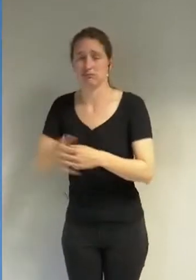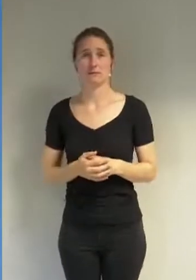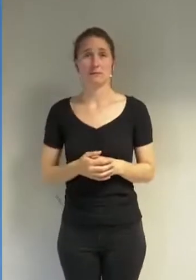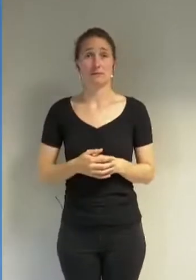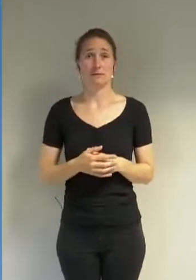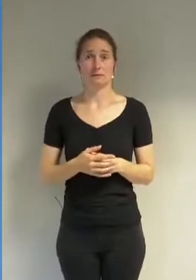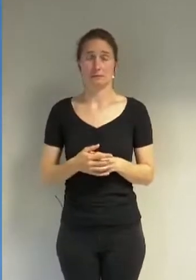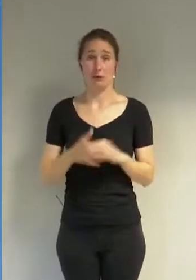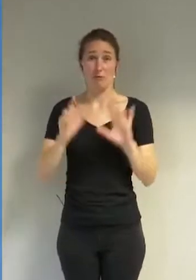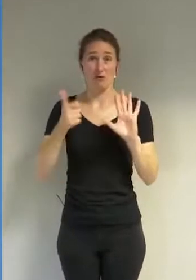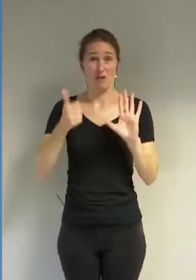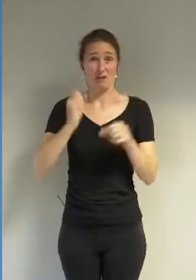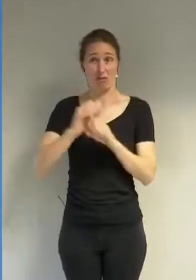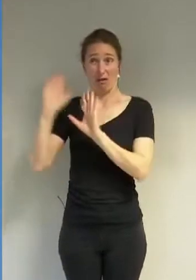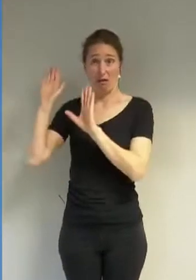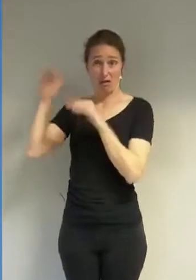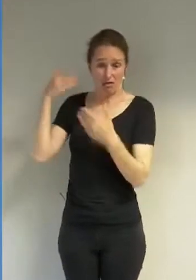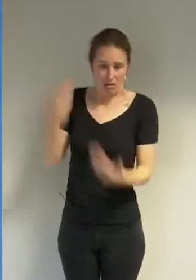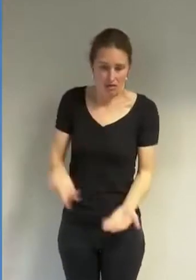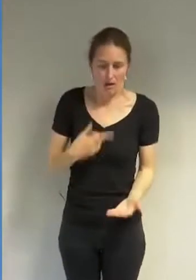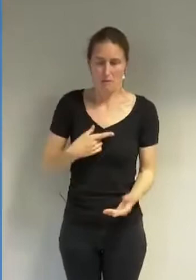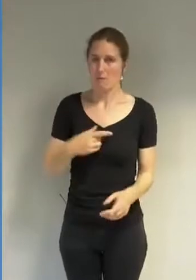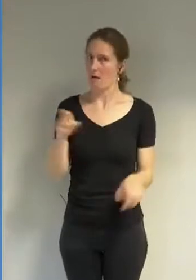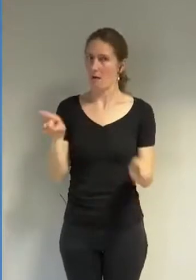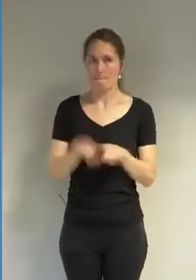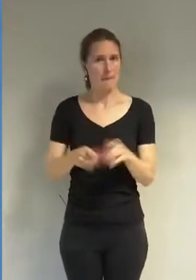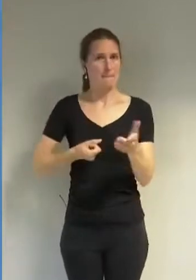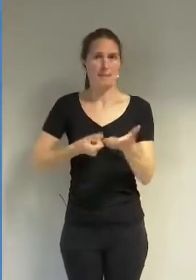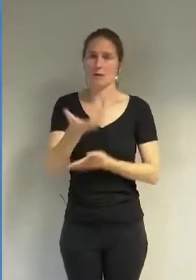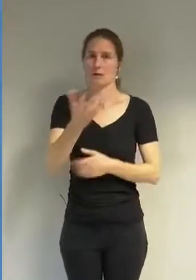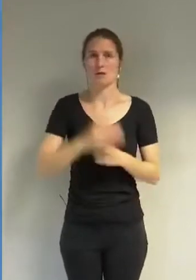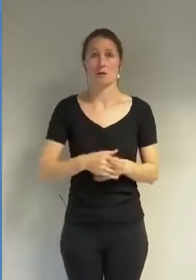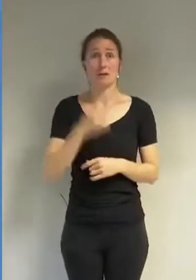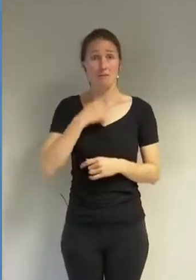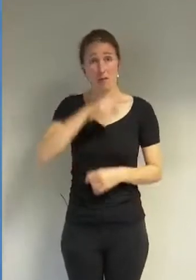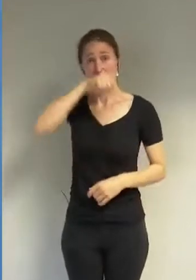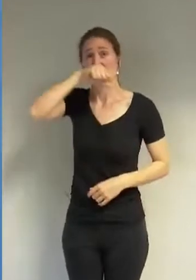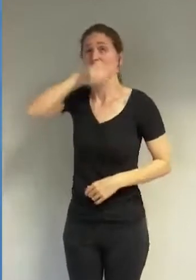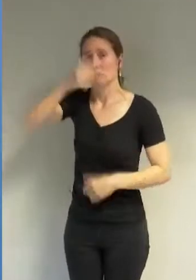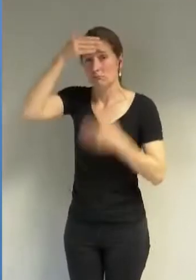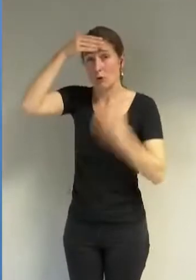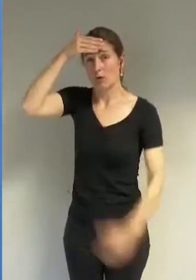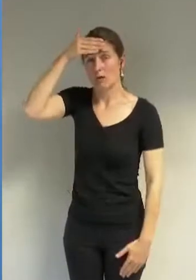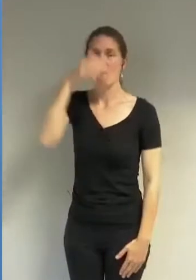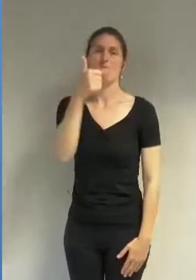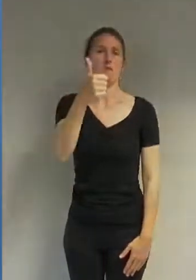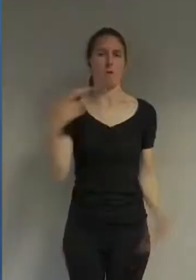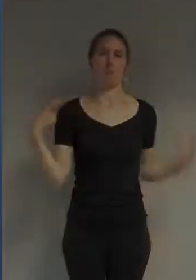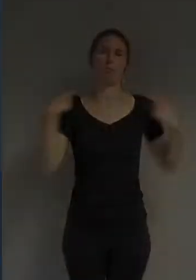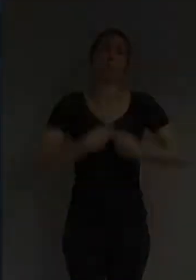maire, si votre burkini vous est si cher, portez-le vous-même. Merci.